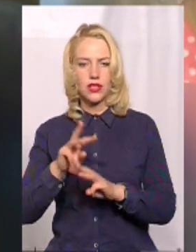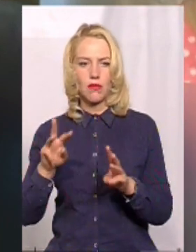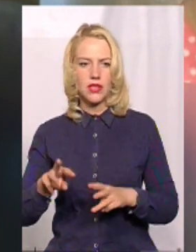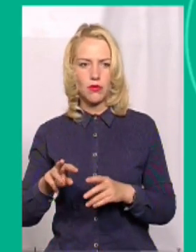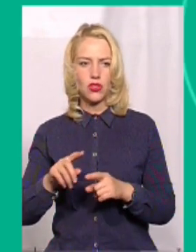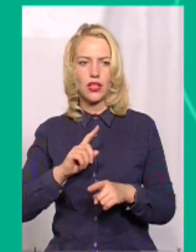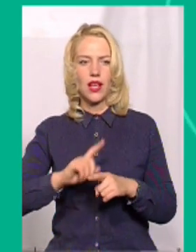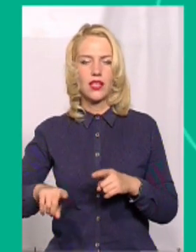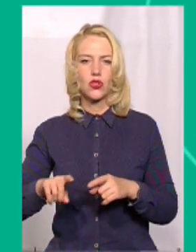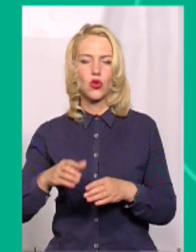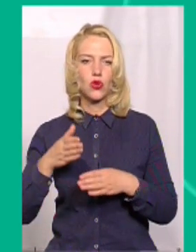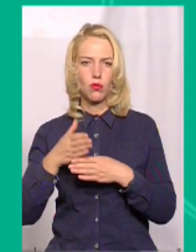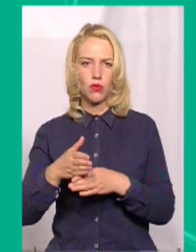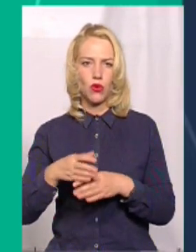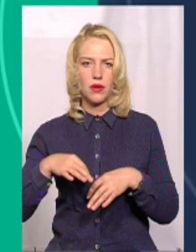екстреної допомоги.